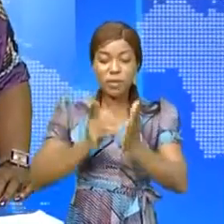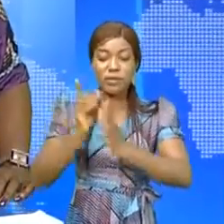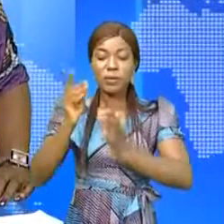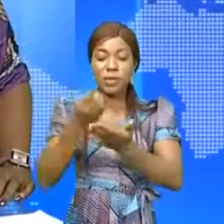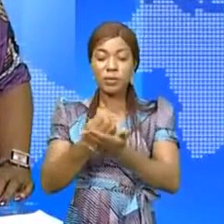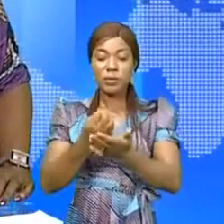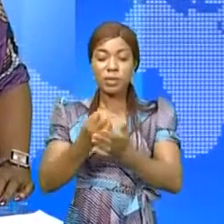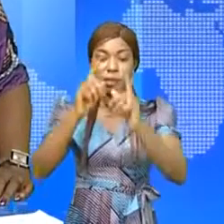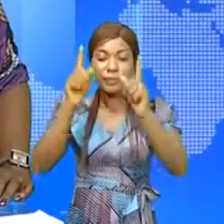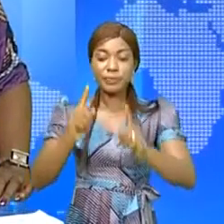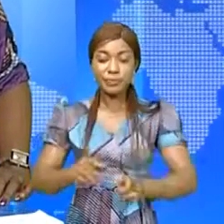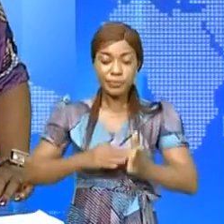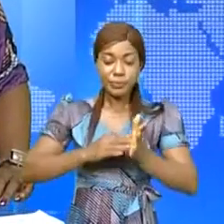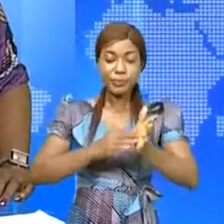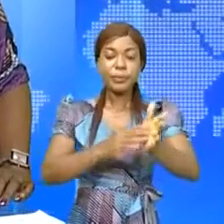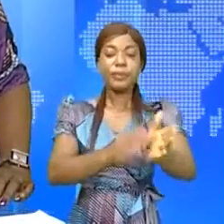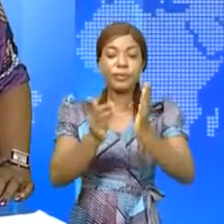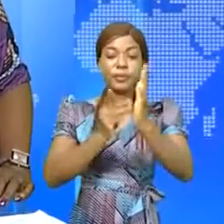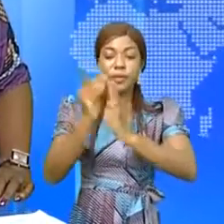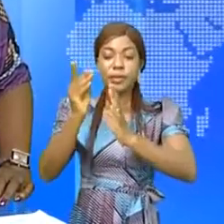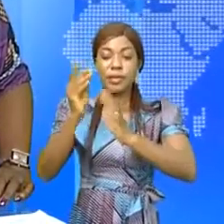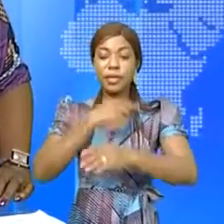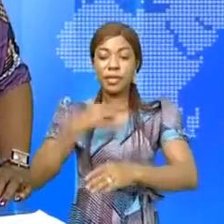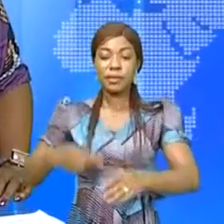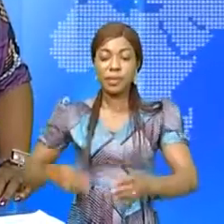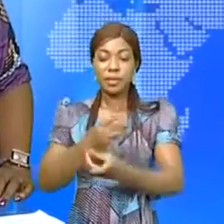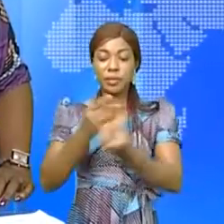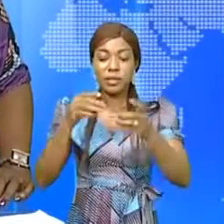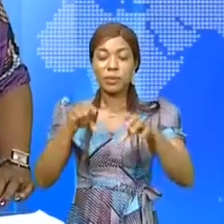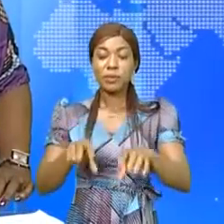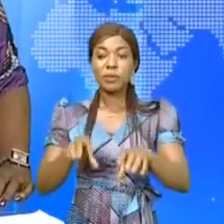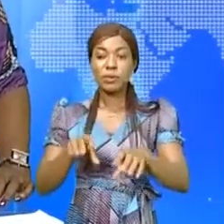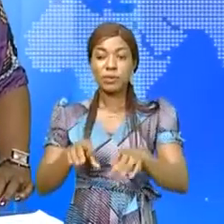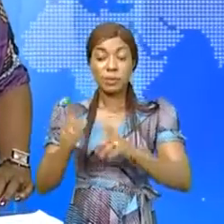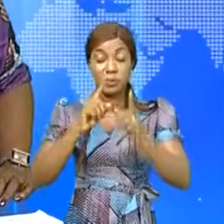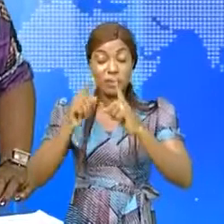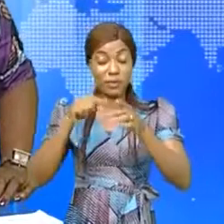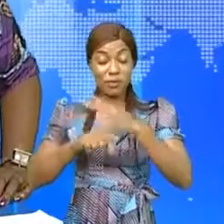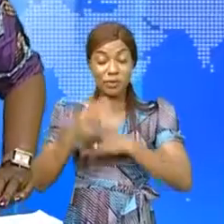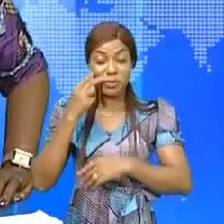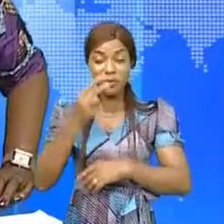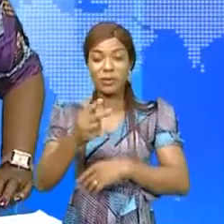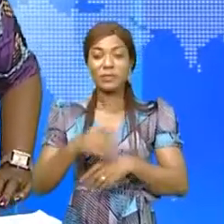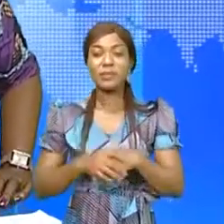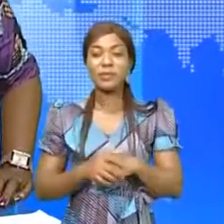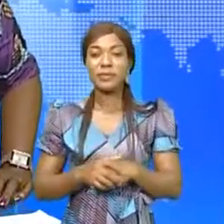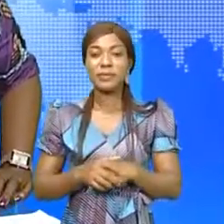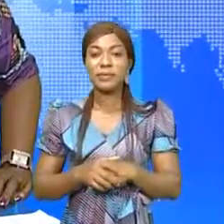sur l'accompagnement du programme de développement de la République démocratique du Congo. Patti Tonblanc nous en dit plus dans ce reportage.